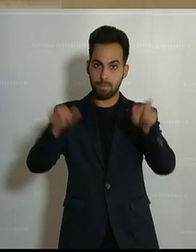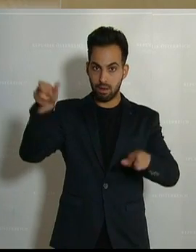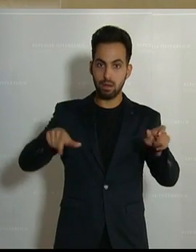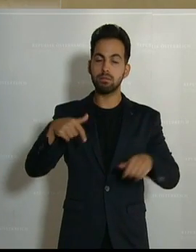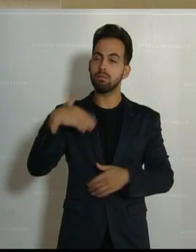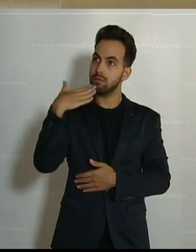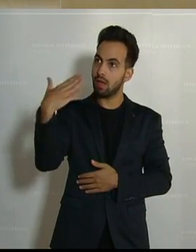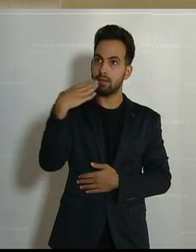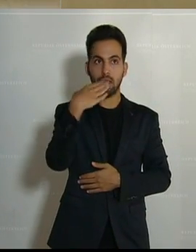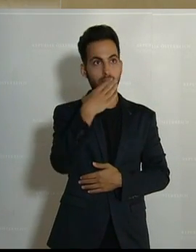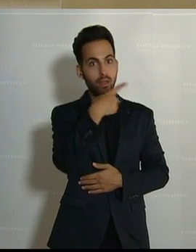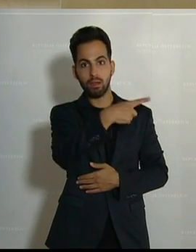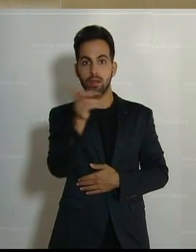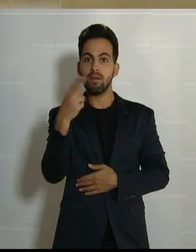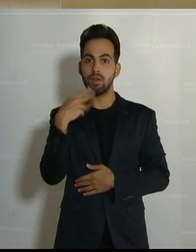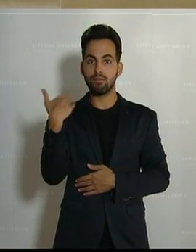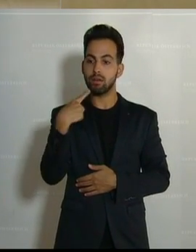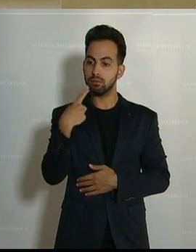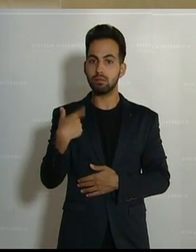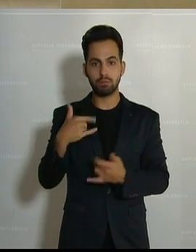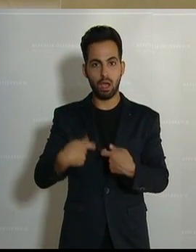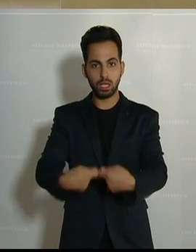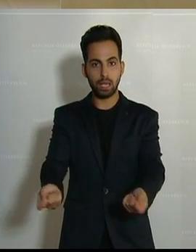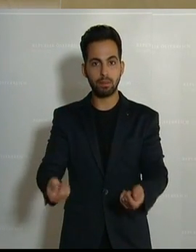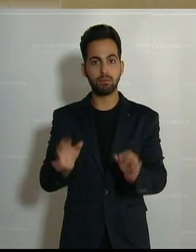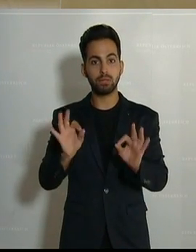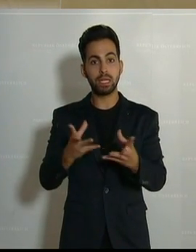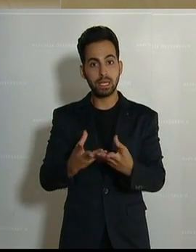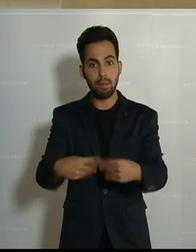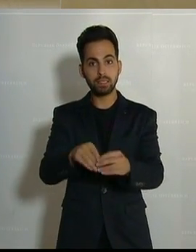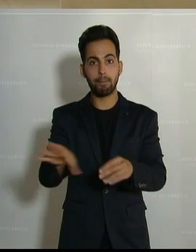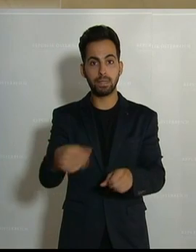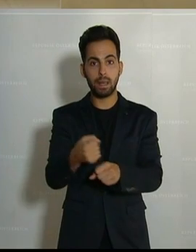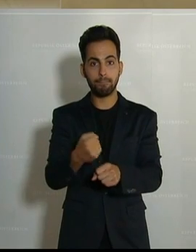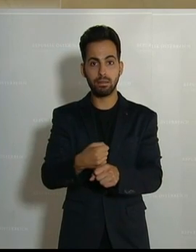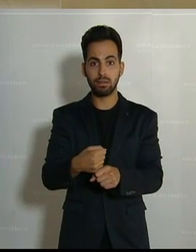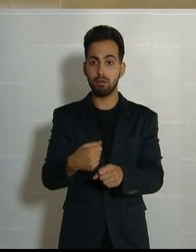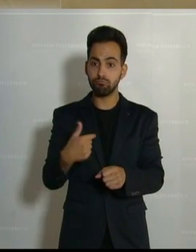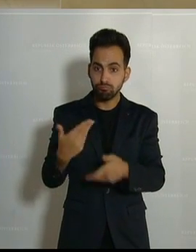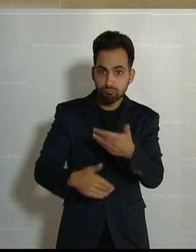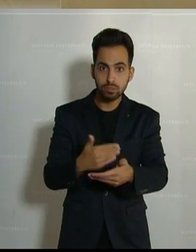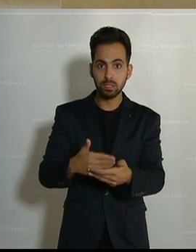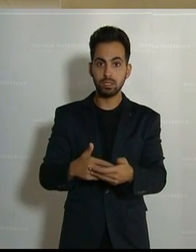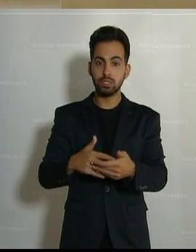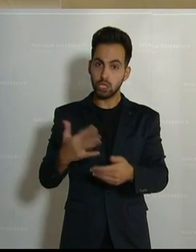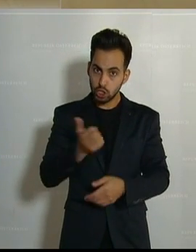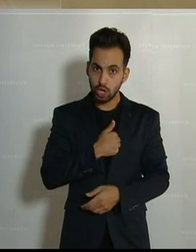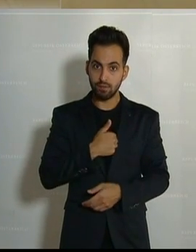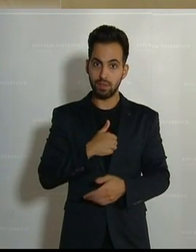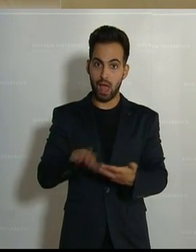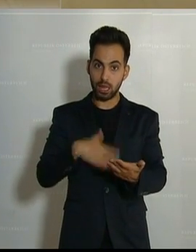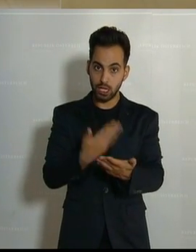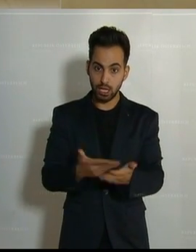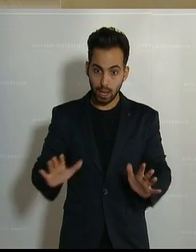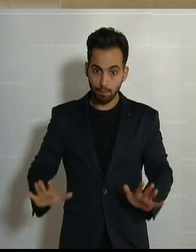die dies in Anspruch genommen haben und auch gemeinsam mit ihren Mitarbeiterinnen und Mitarbeitern das geschafft haben, dieses